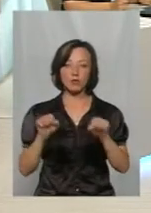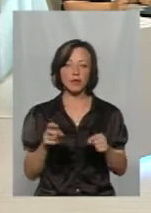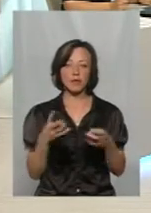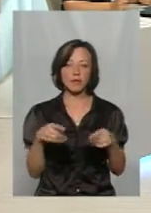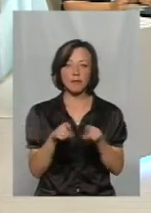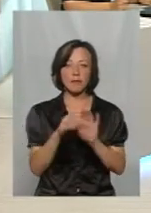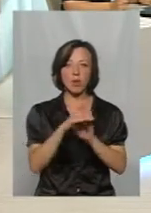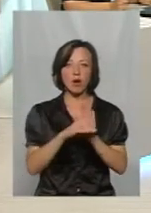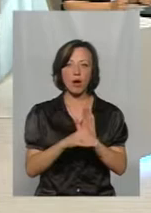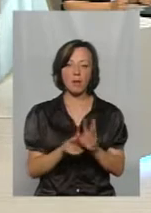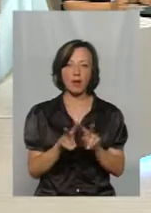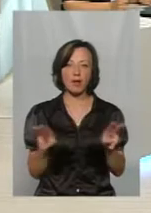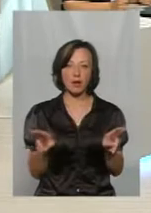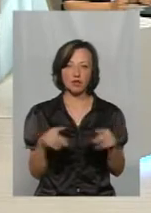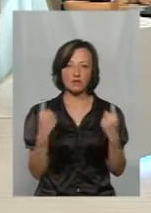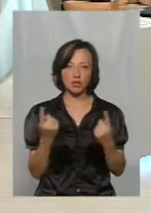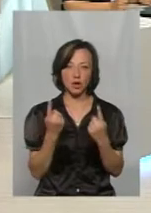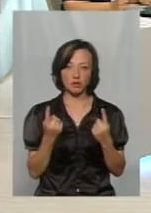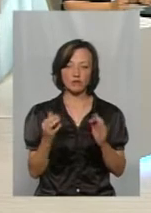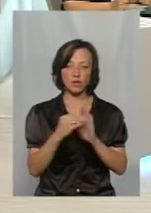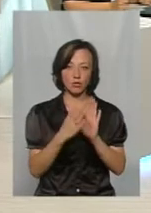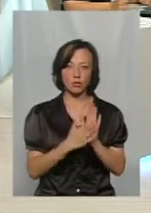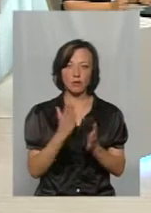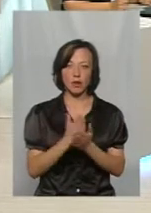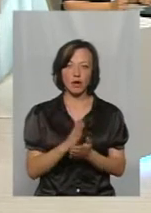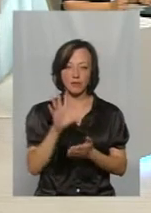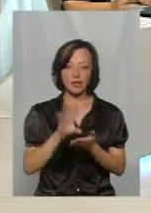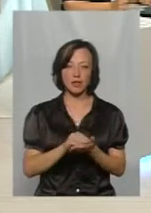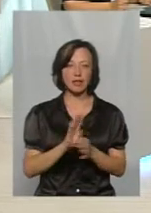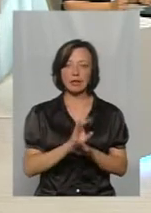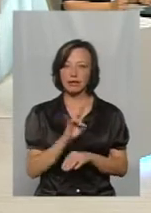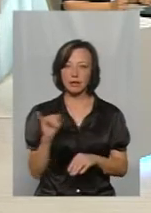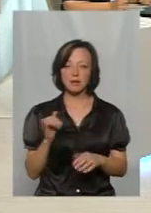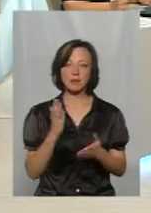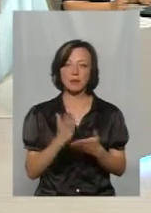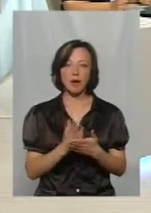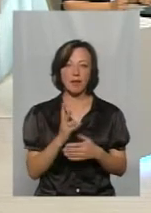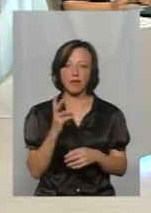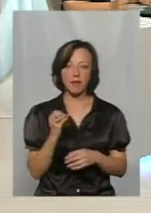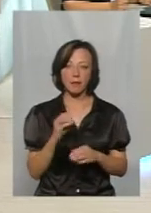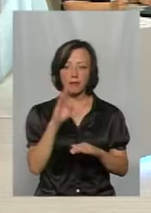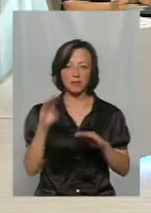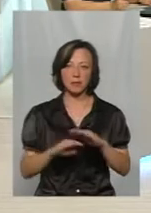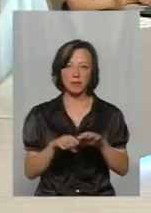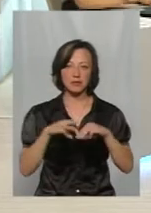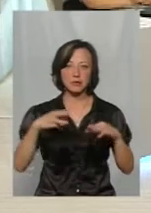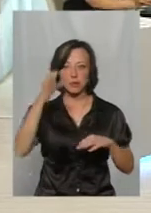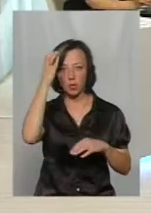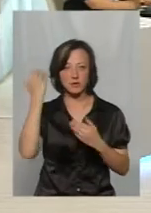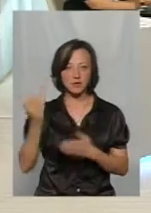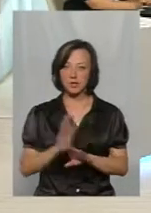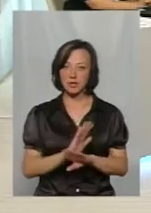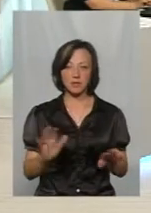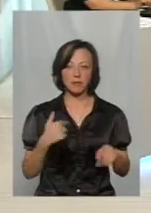йде така програма, яка, звичайно, вона встановлена, ми маємо вичитати. Ні, ми не підпорюкуємося Міністерству освіти,